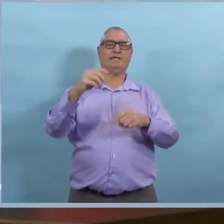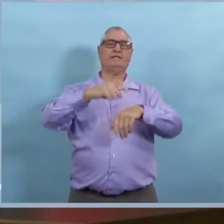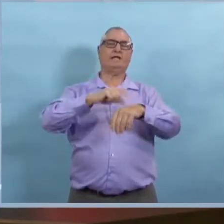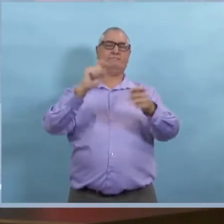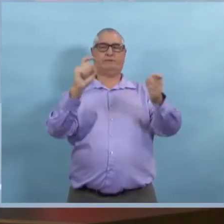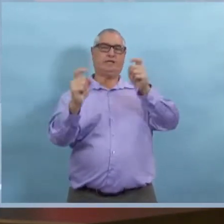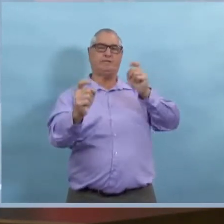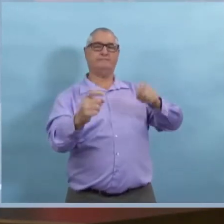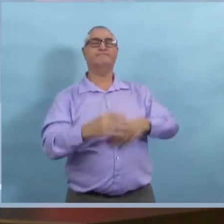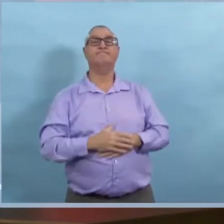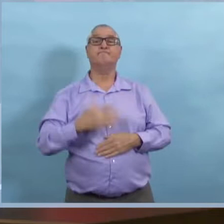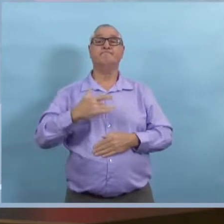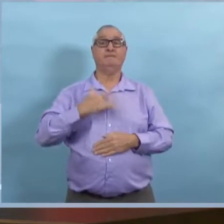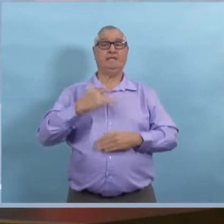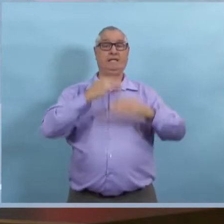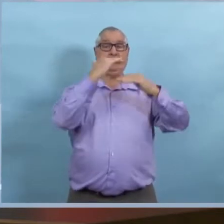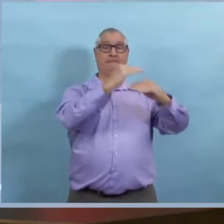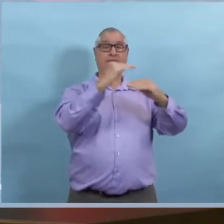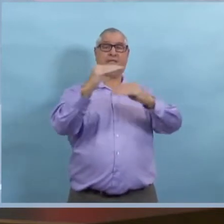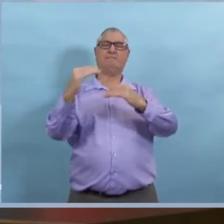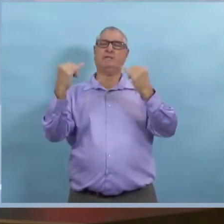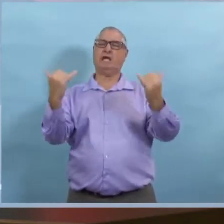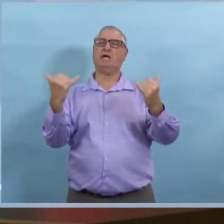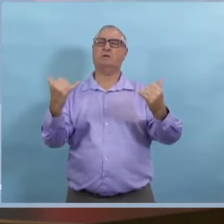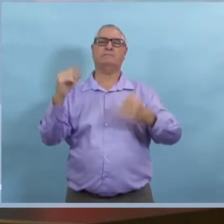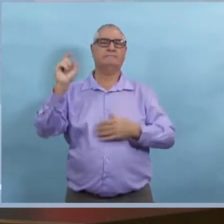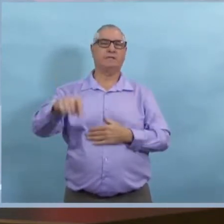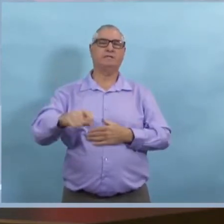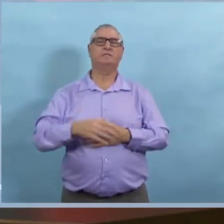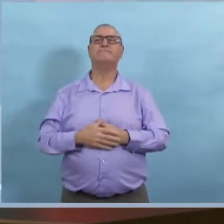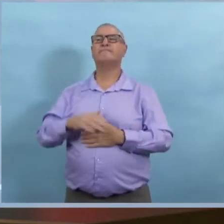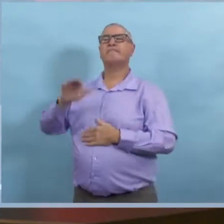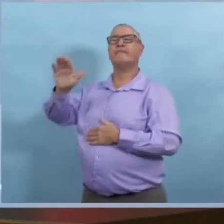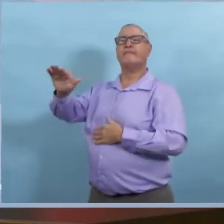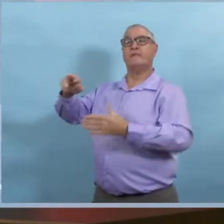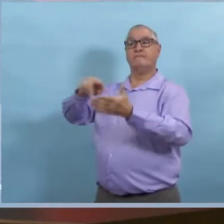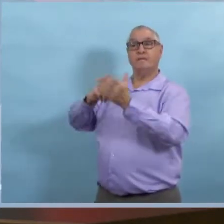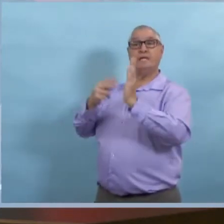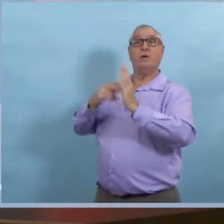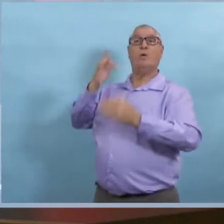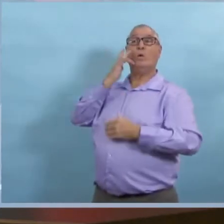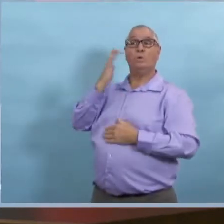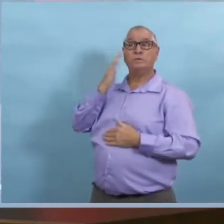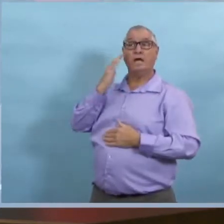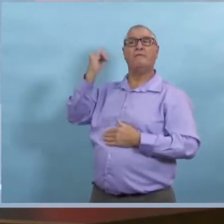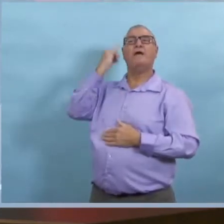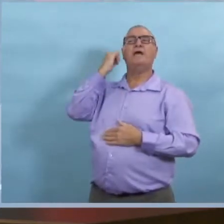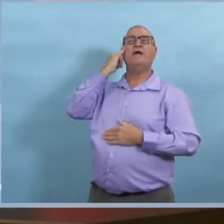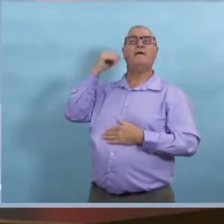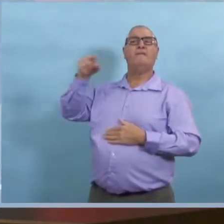mis une limite à la taille des groupes de 5 personnes. Donc, je crois qu'à ce point-ci, on a suffisamment de mesures en place.